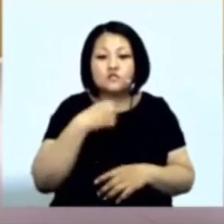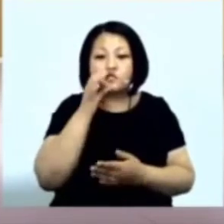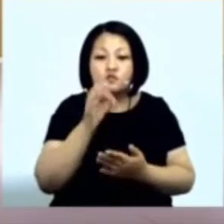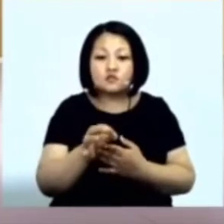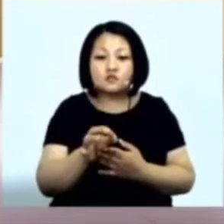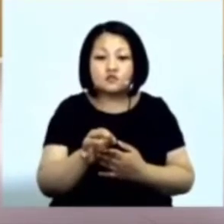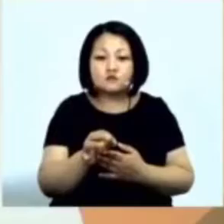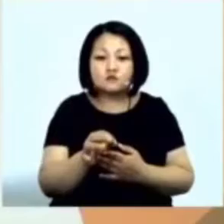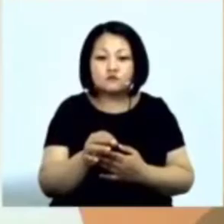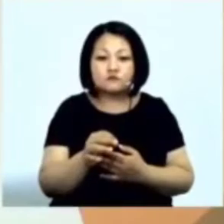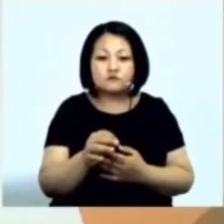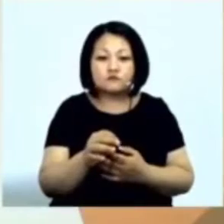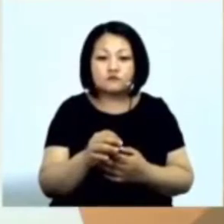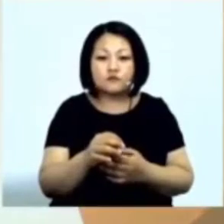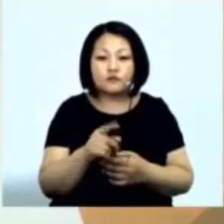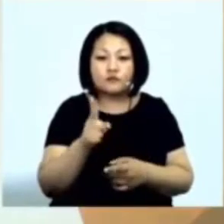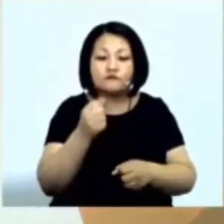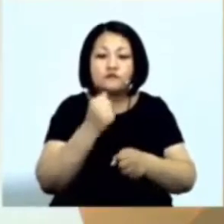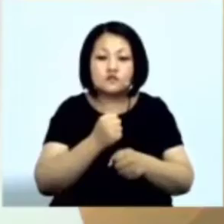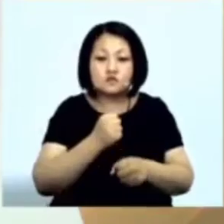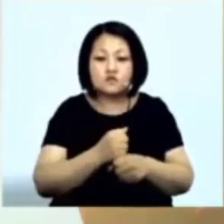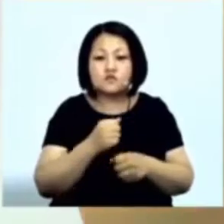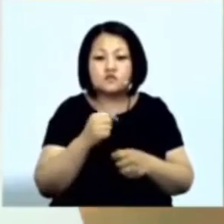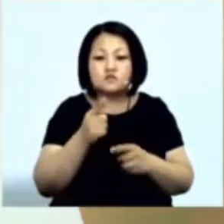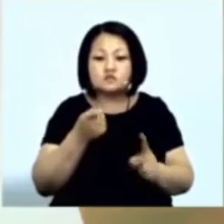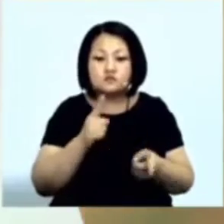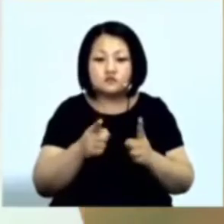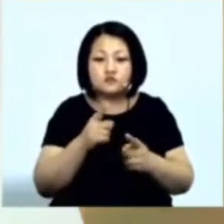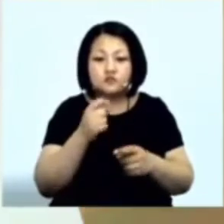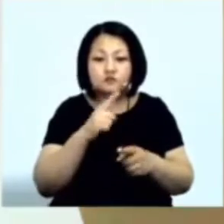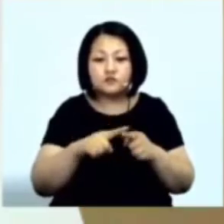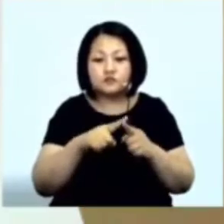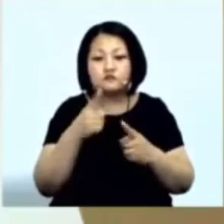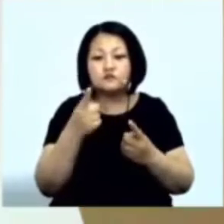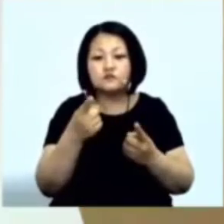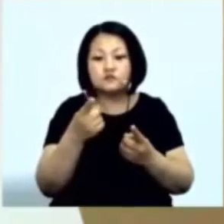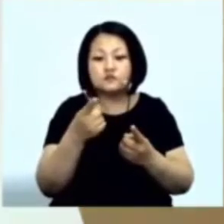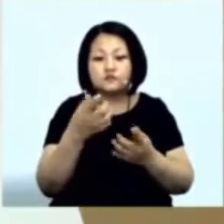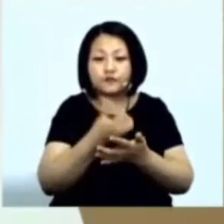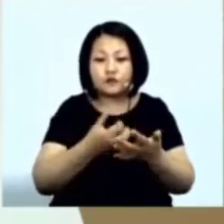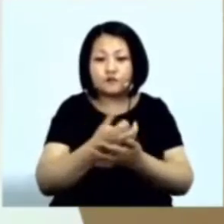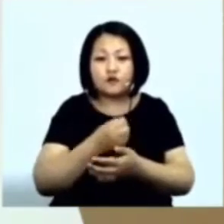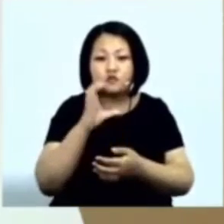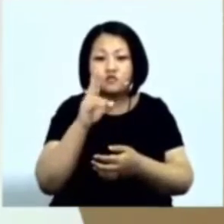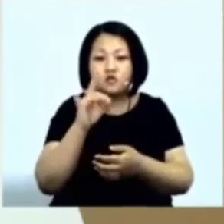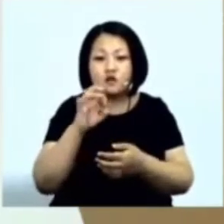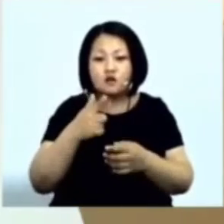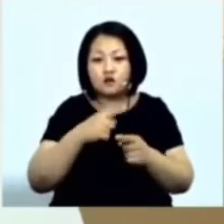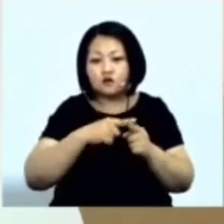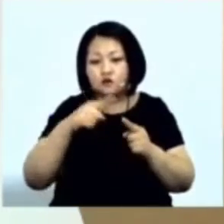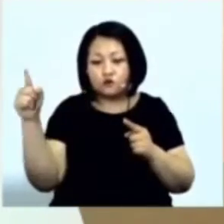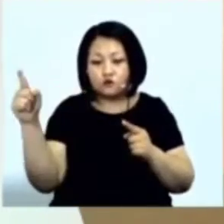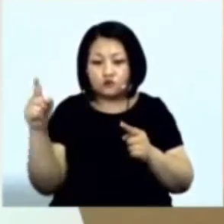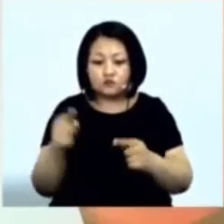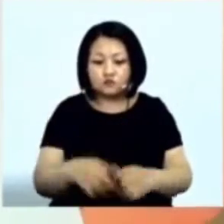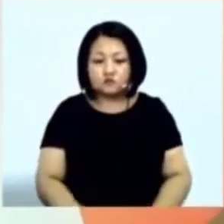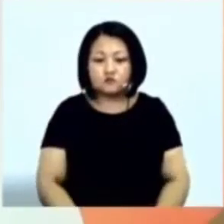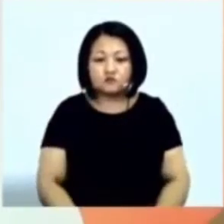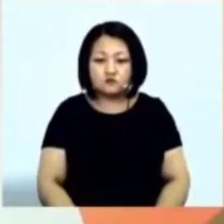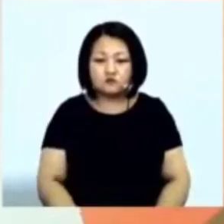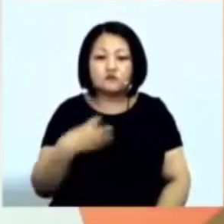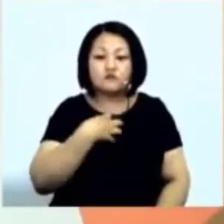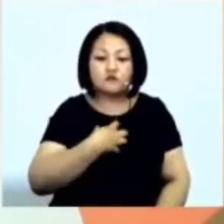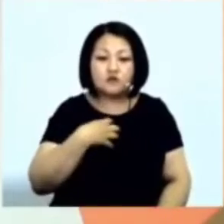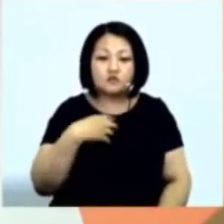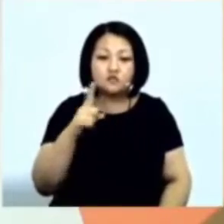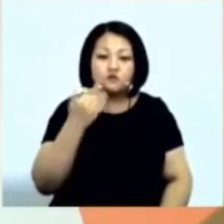рождаетесь быстрее Вы делаете действия быстрее Вы набираете скорость До меня спикеры говорили Как важно набрать скорость Важно Чтобы